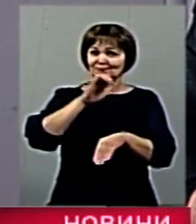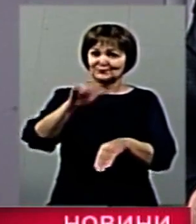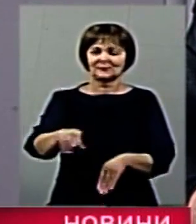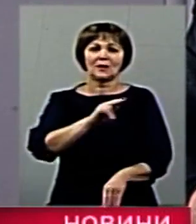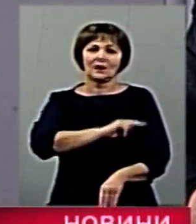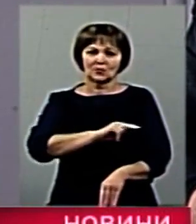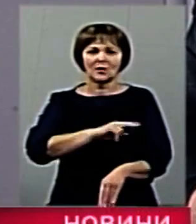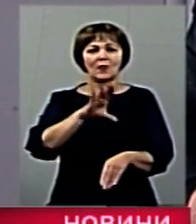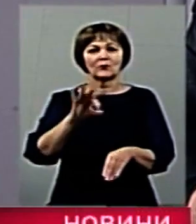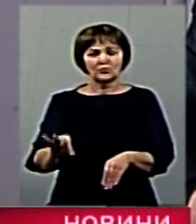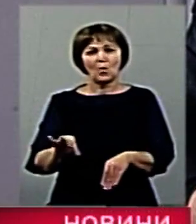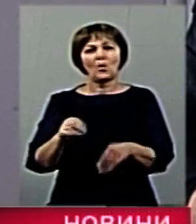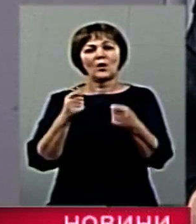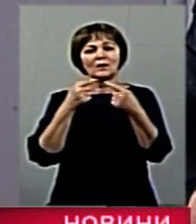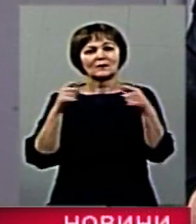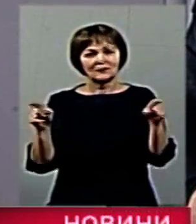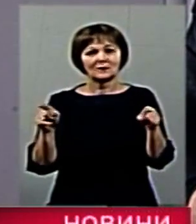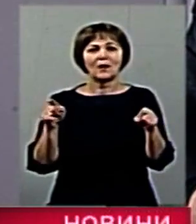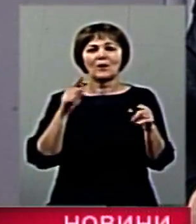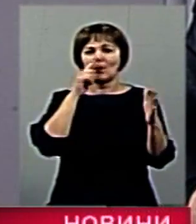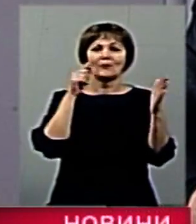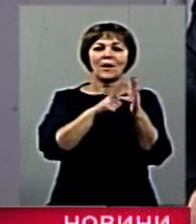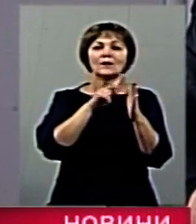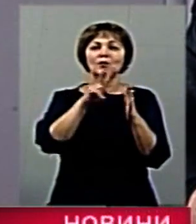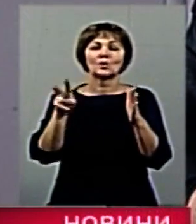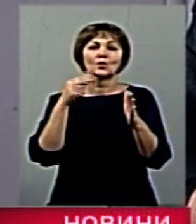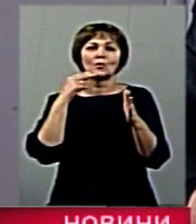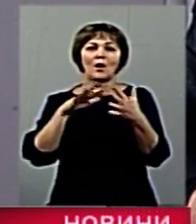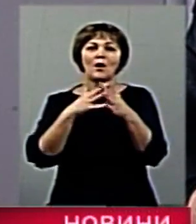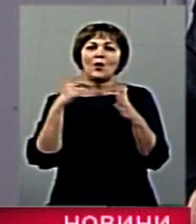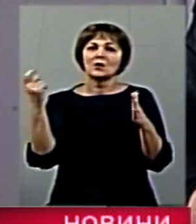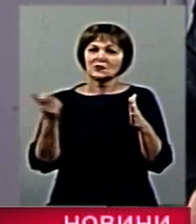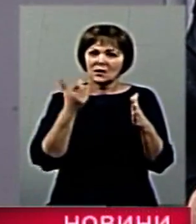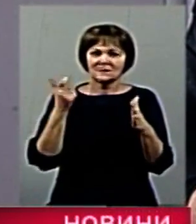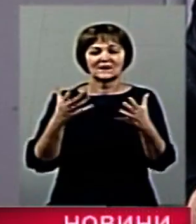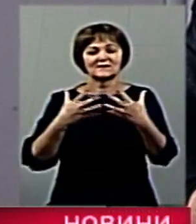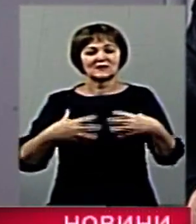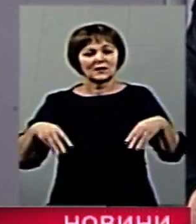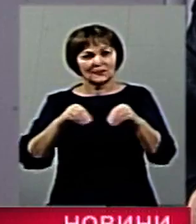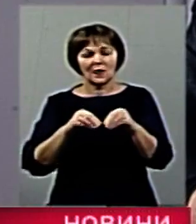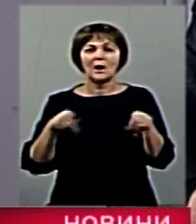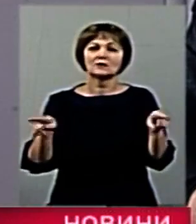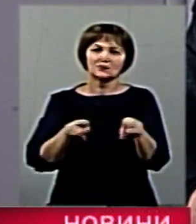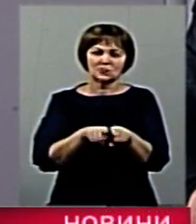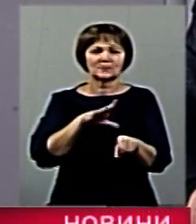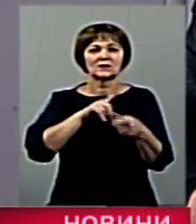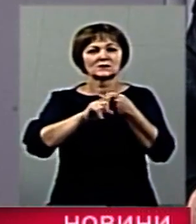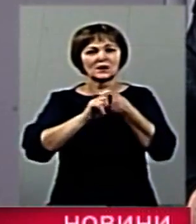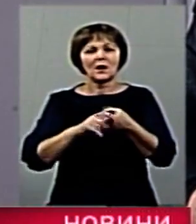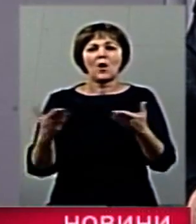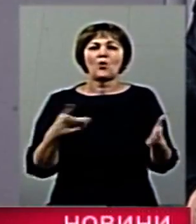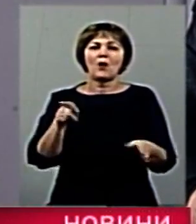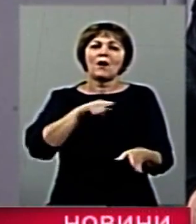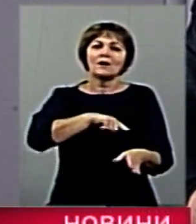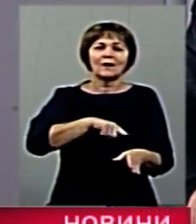становищі були, порівняно ліпшому, ті, хто попадав до грозбауарів, тобто в сільське господарство, в родини, але це теж залежало від характеру